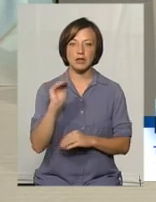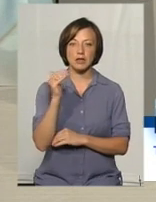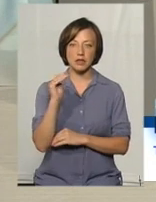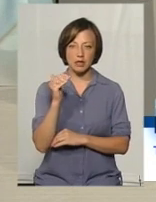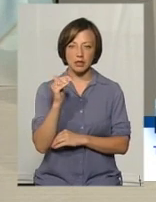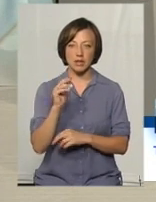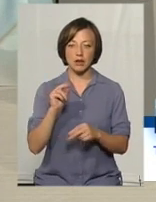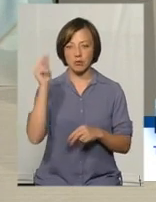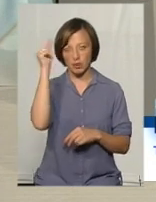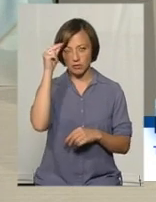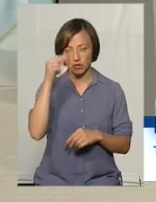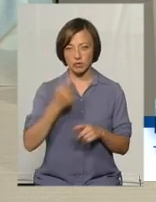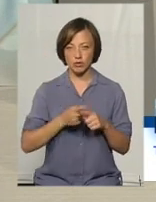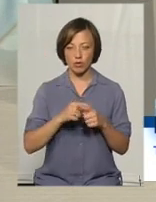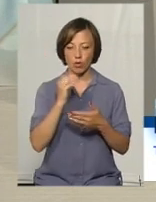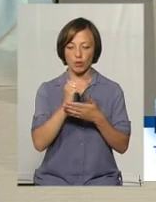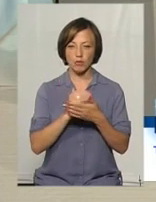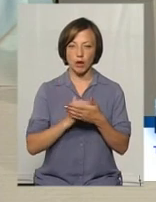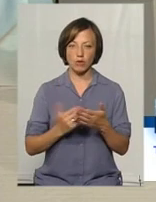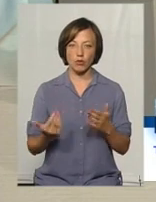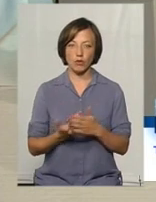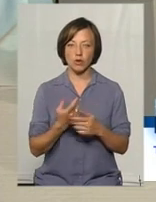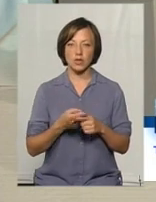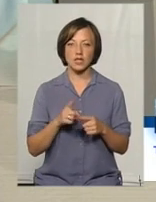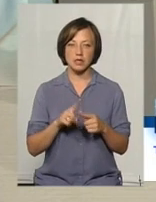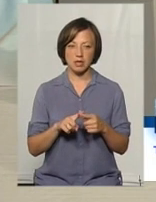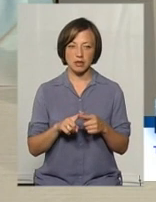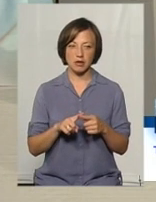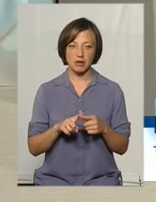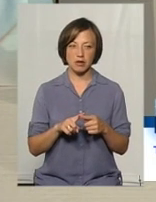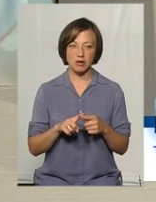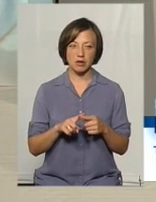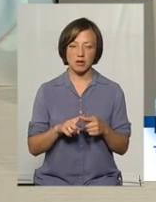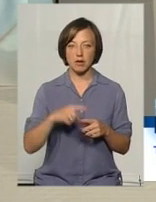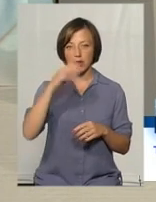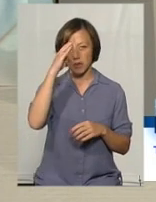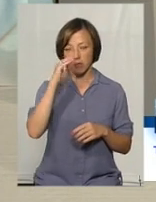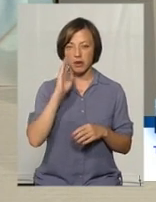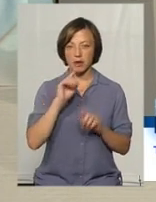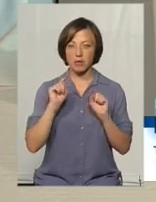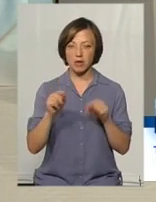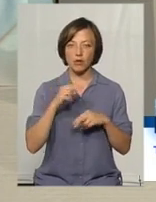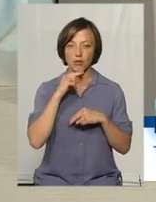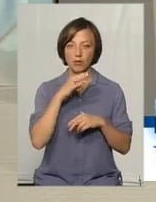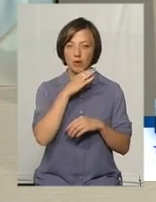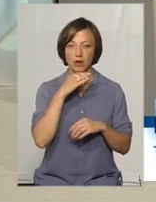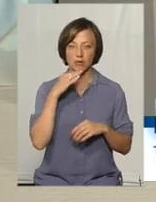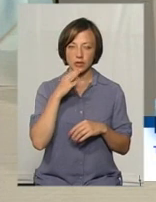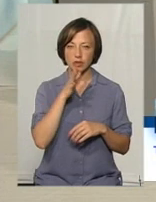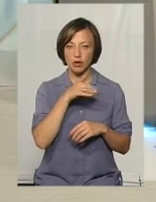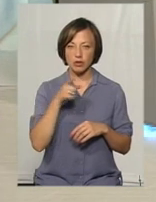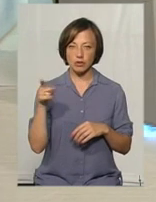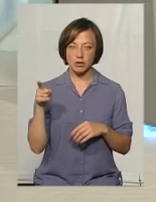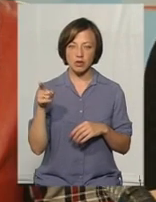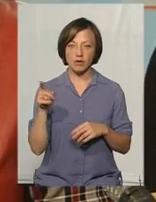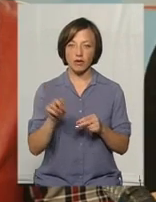привчитися до цього розпорядку нового, це, звичайно, коли батьки приділяють багато часу свого на